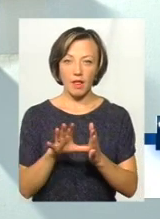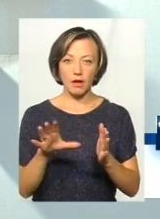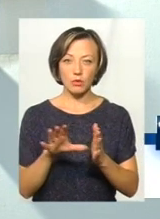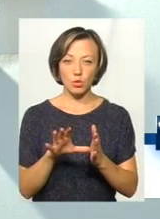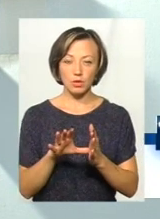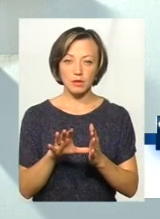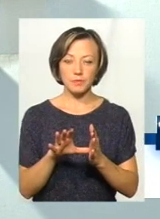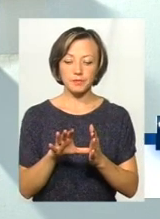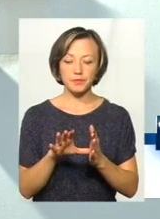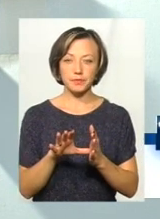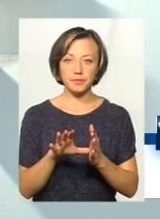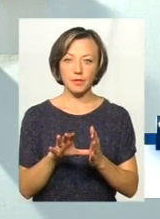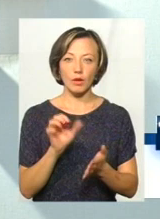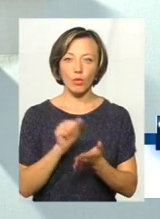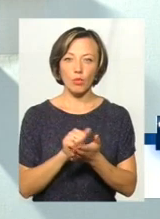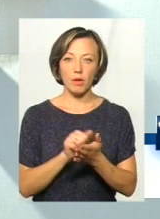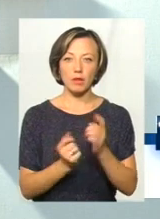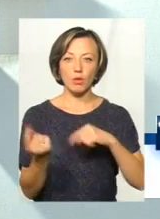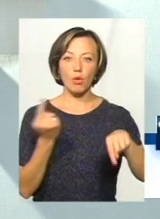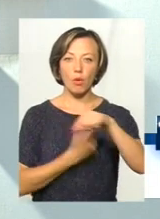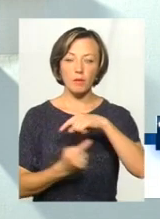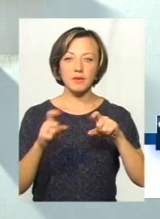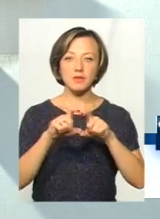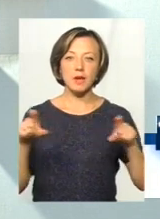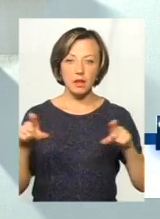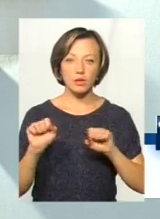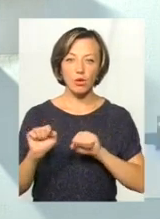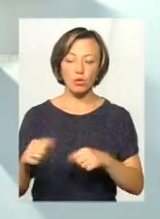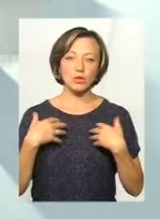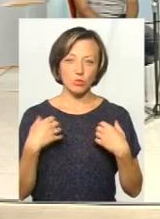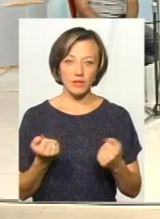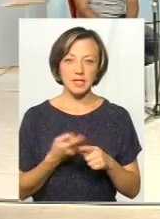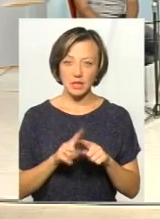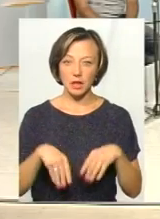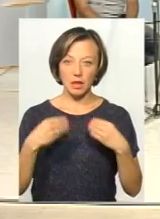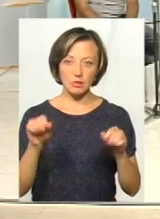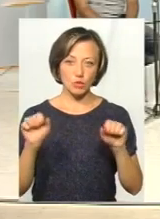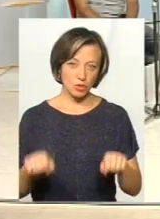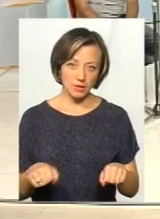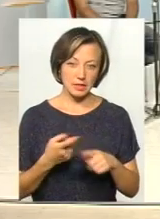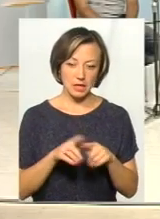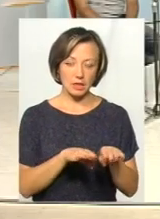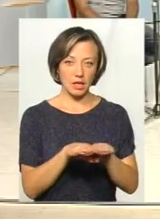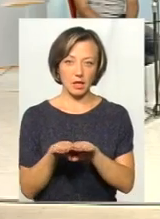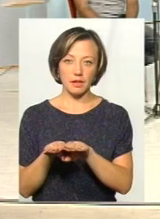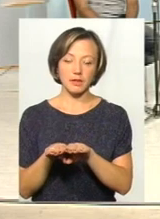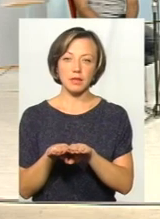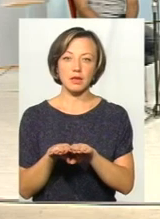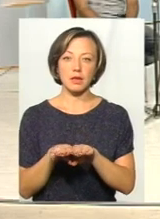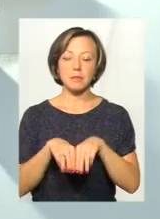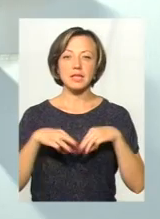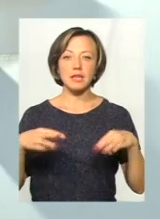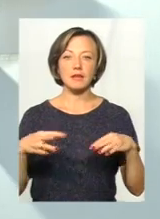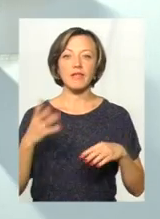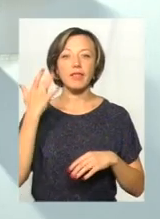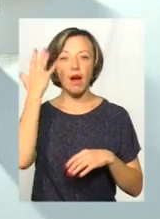документ обіг в закладах охорони здоров'я. Тобто це дасть можливість, це на рівні міністерства